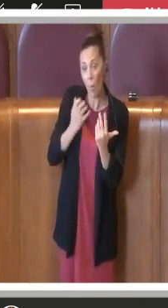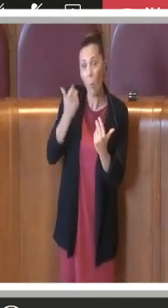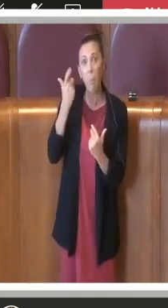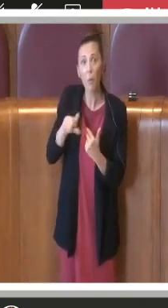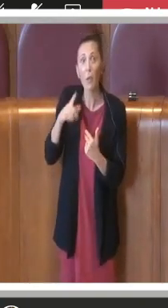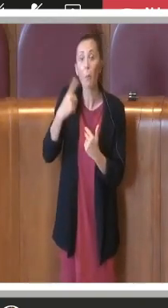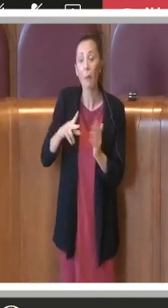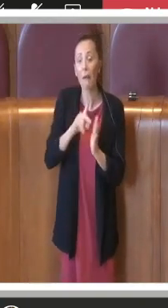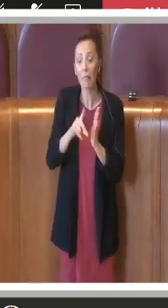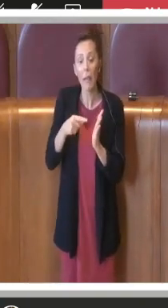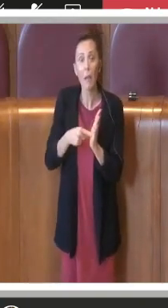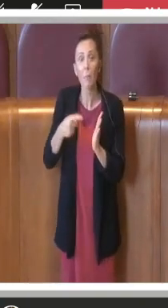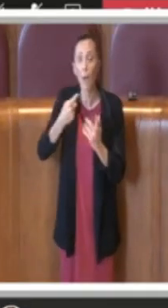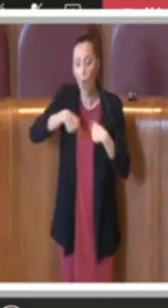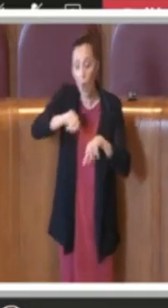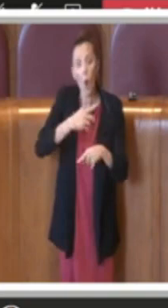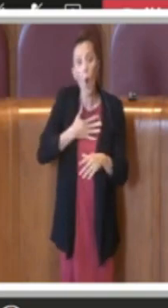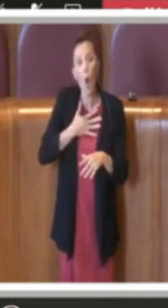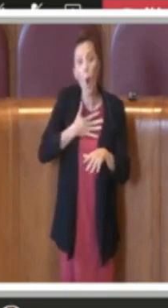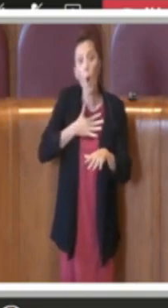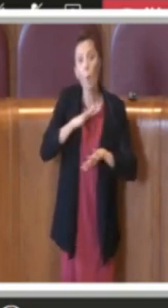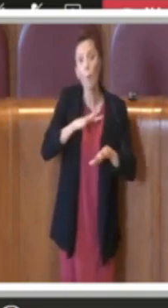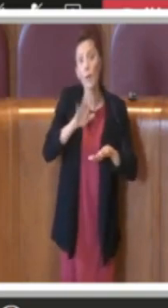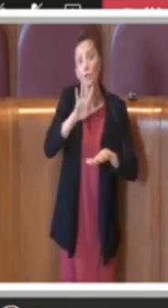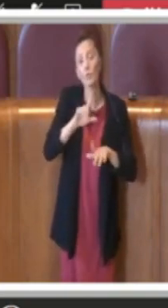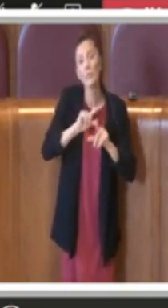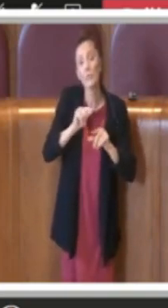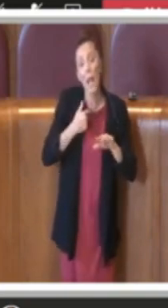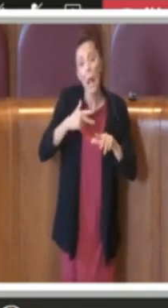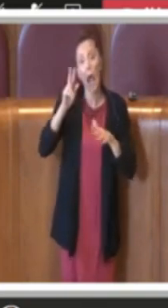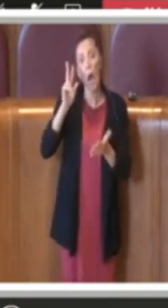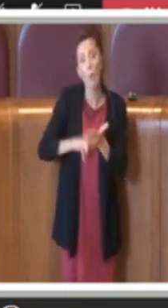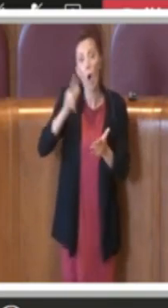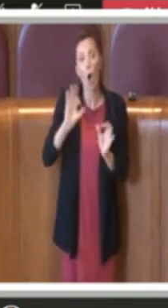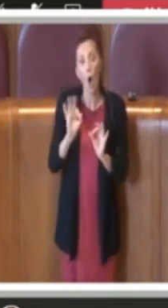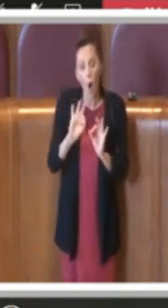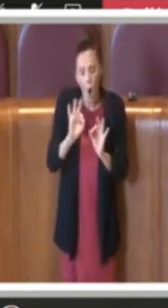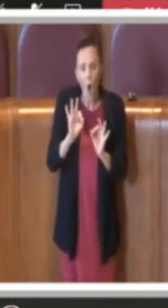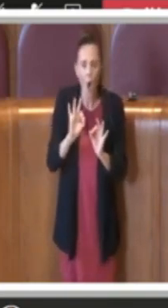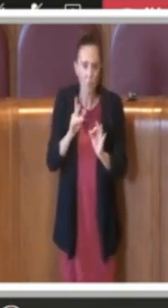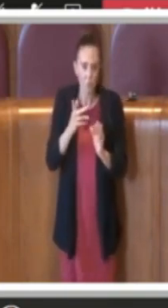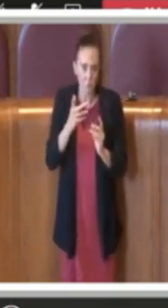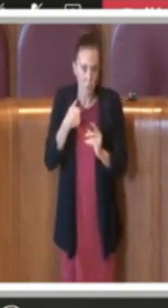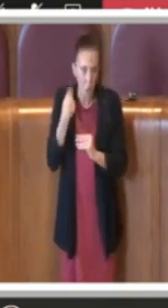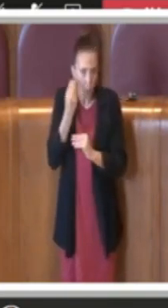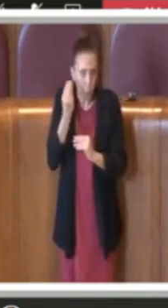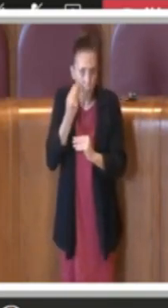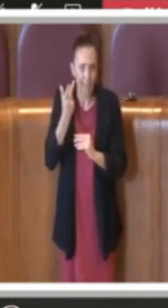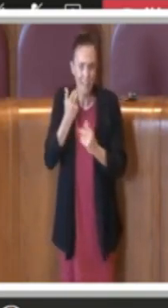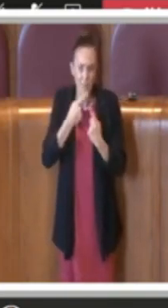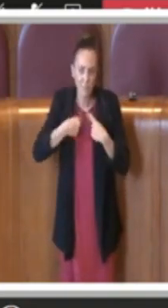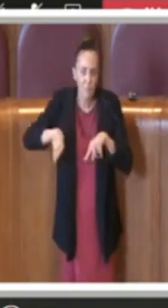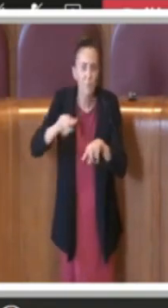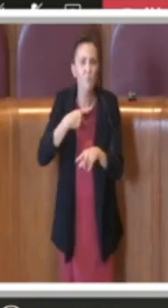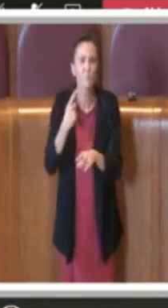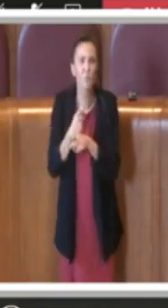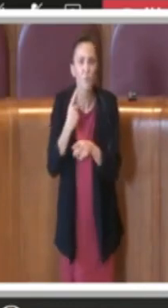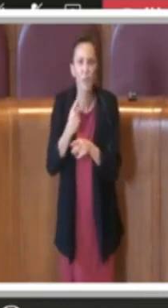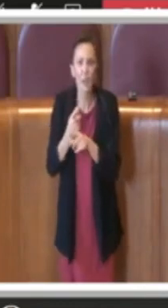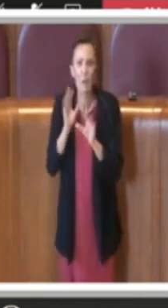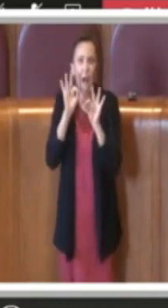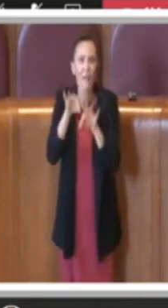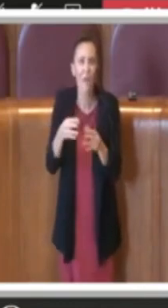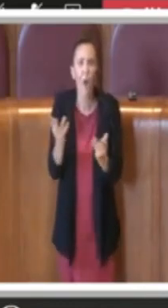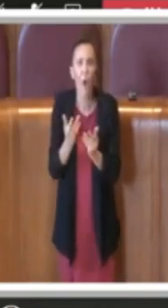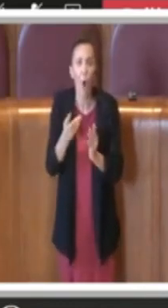delibere, io credo che dovremmo tutti insieme arrivare a proporre una modifica del regolamento perché sappiamo